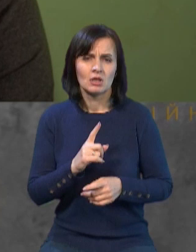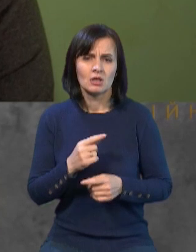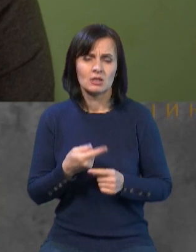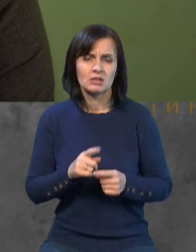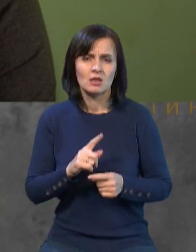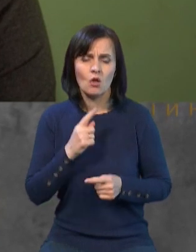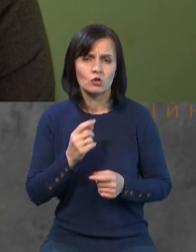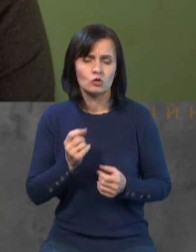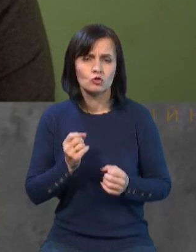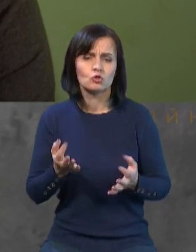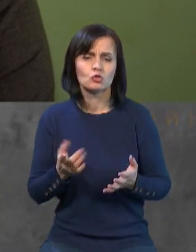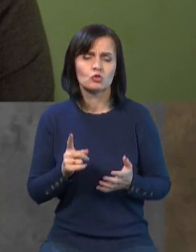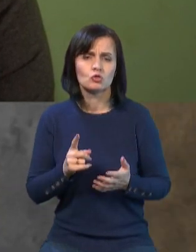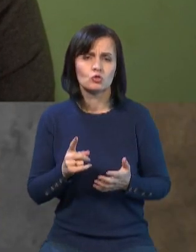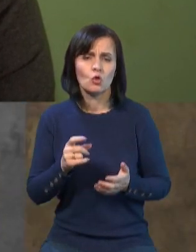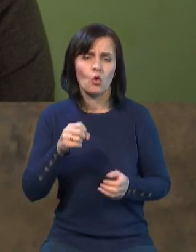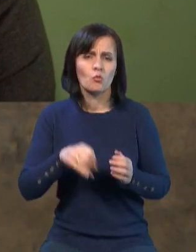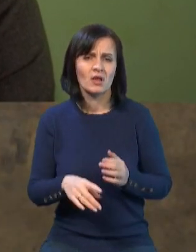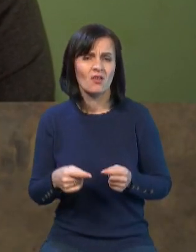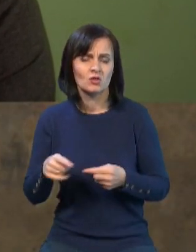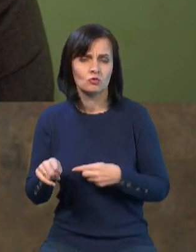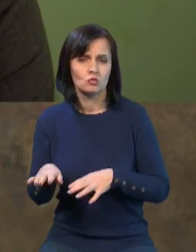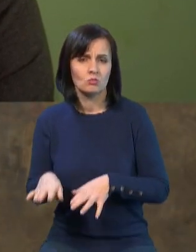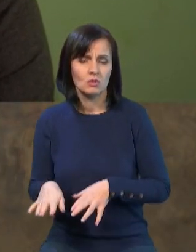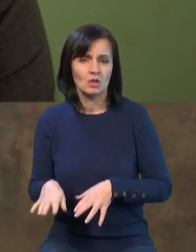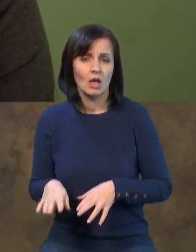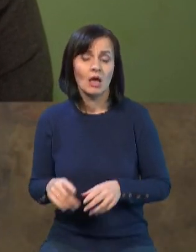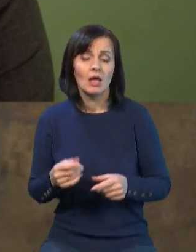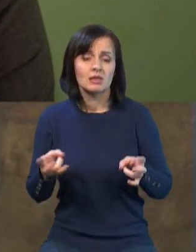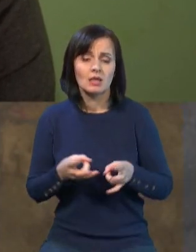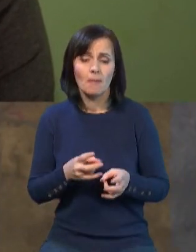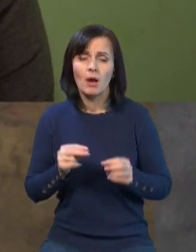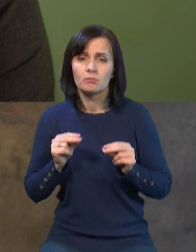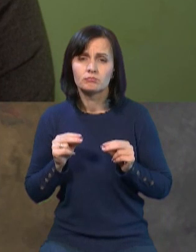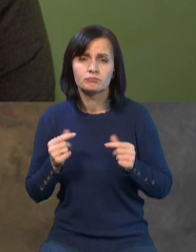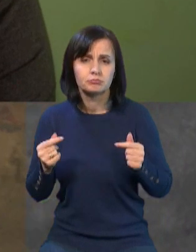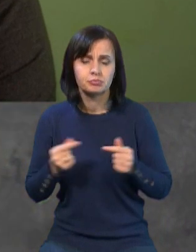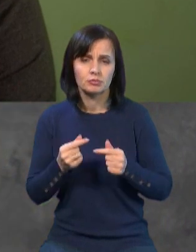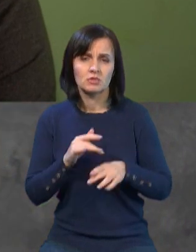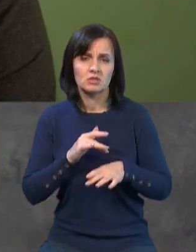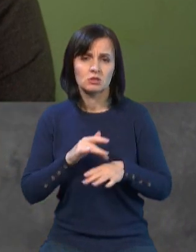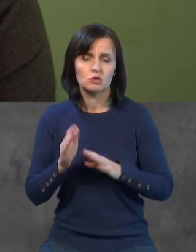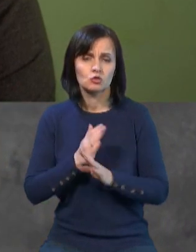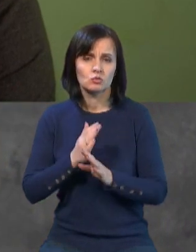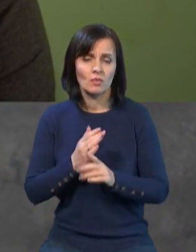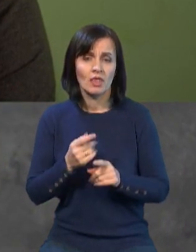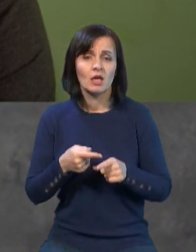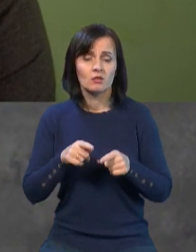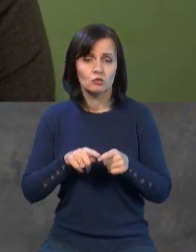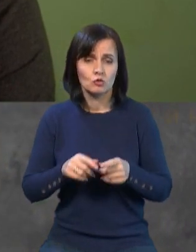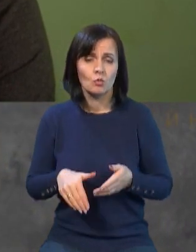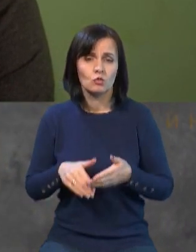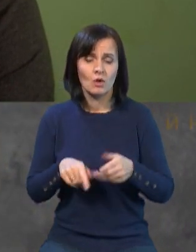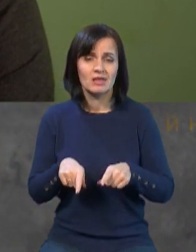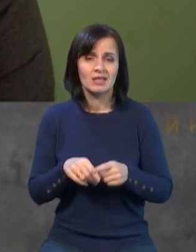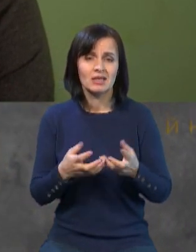важливо повністю знищувати її ще у повітрі, от гарантовано знищувати. І в цьому випадку, от якраз і допомагають такі системи,